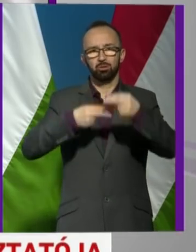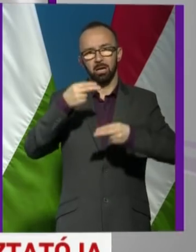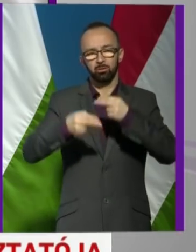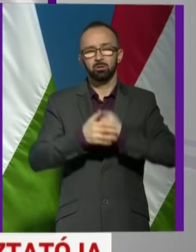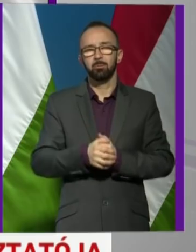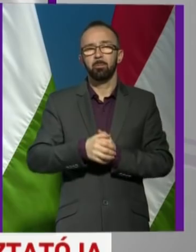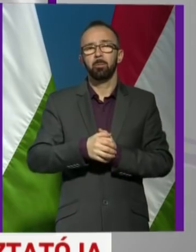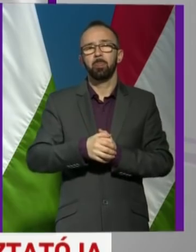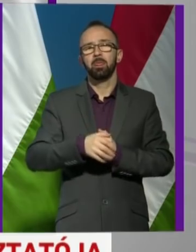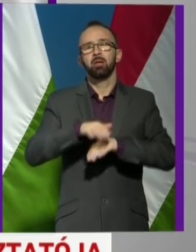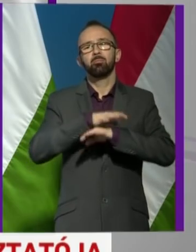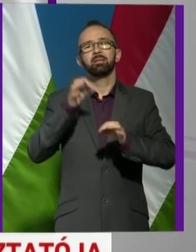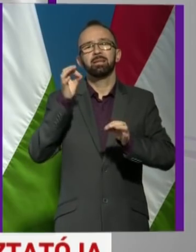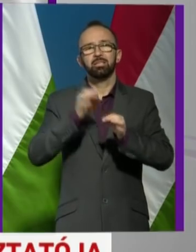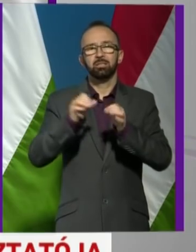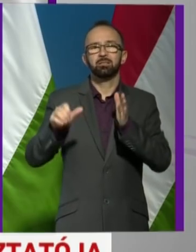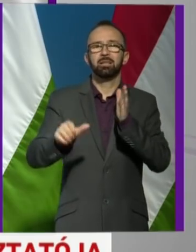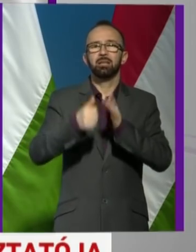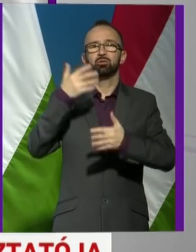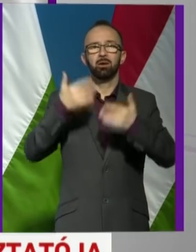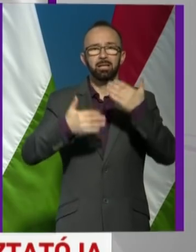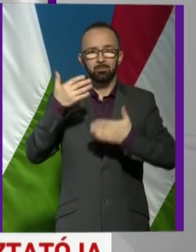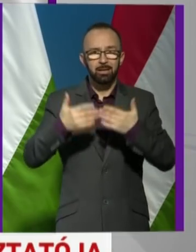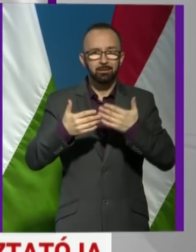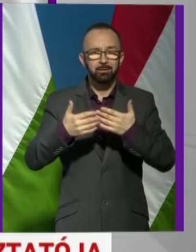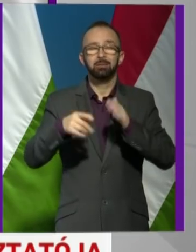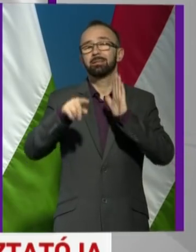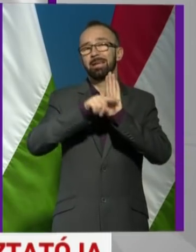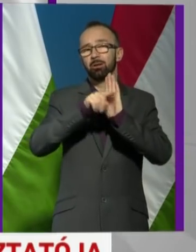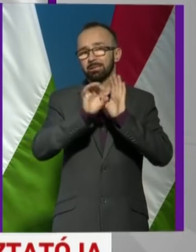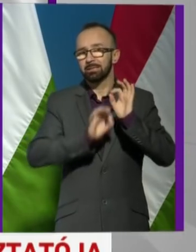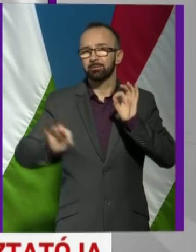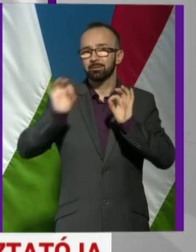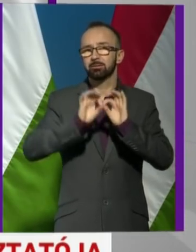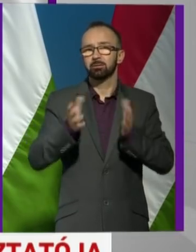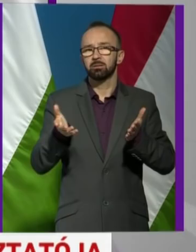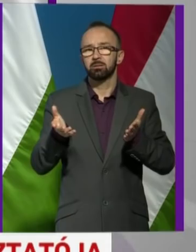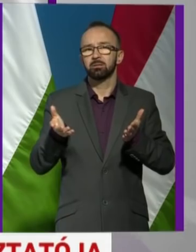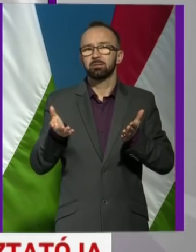vizsgálatok. Minden esetre az első eredmények, hogy negatívak lettek,